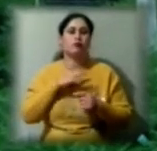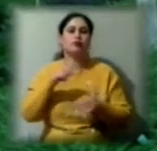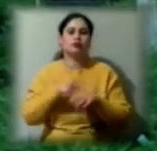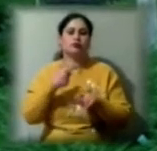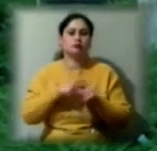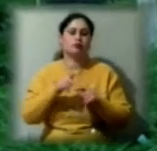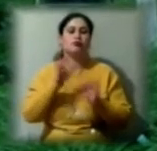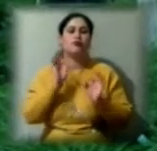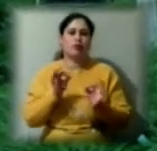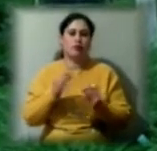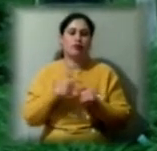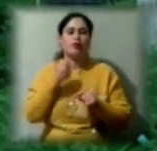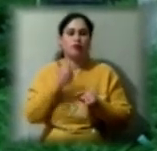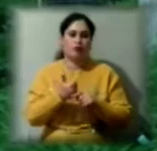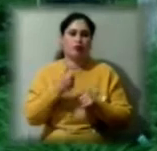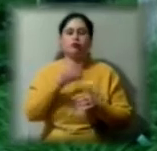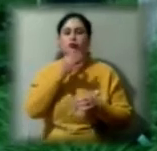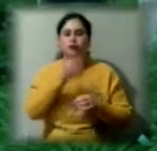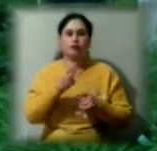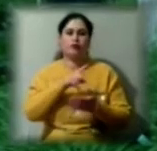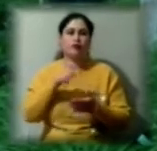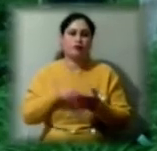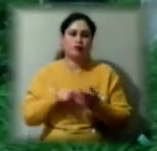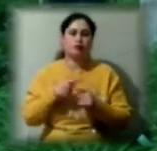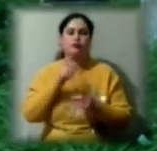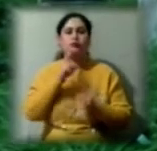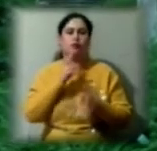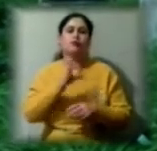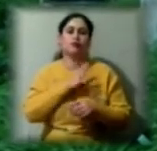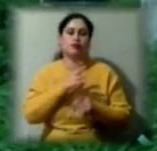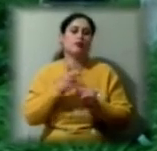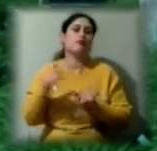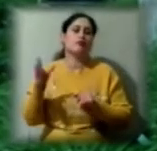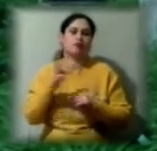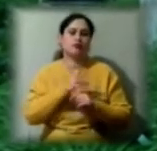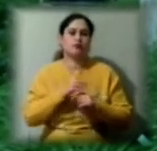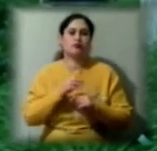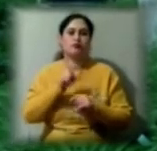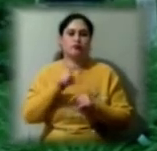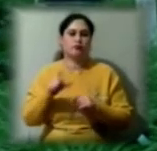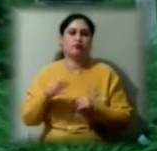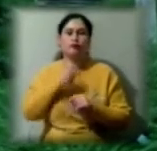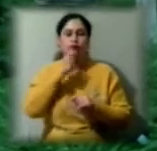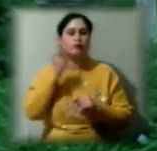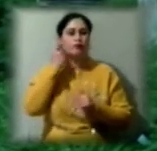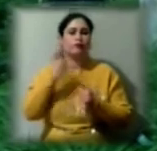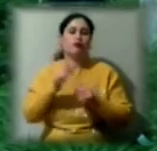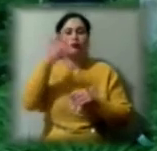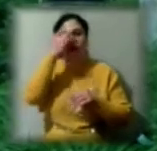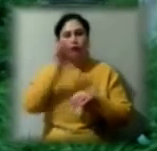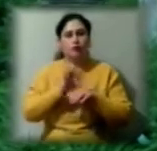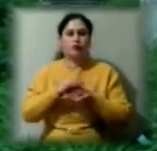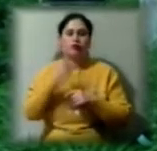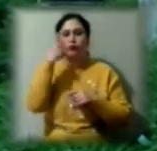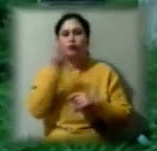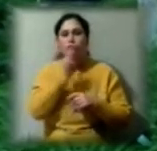Добре відповідали на питання. Скарги були, як і у всіх людей похилого віку. Наголовний біль, запаморочення, болі у